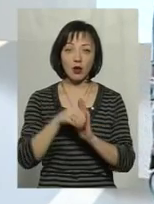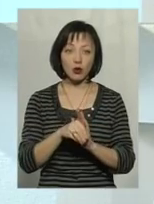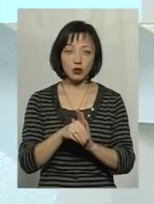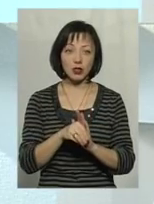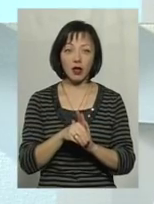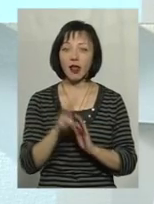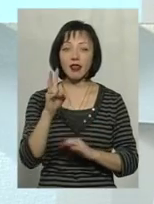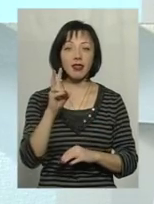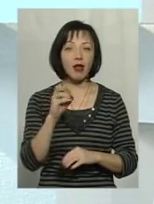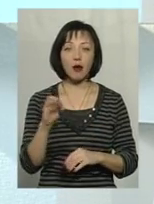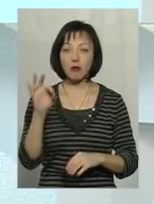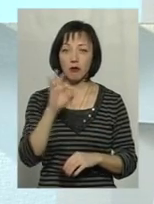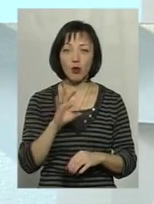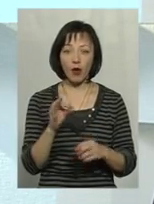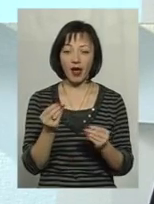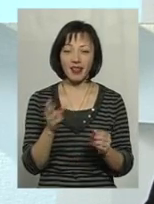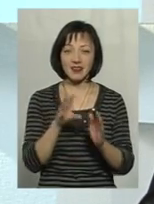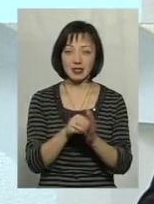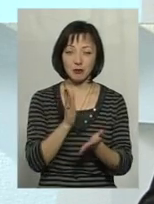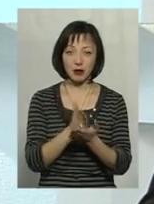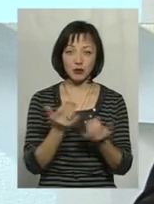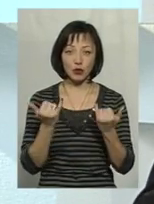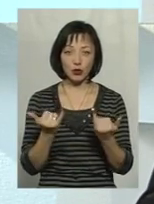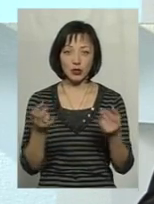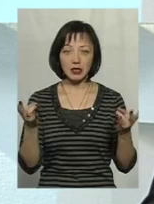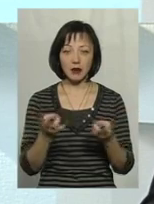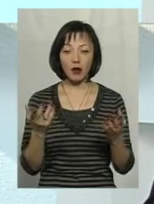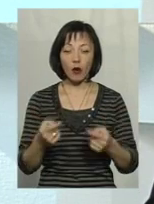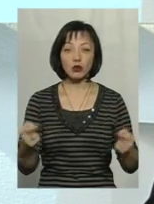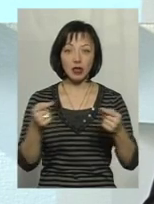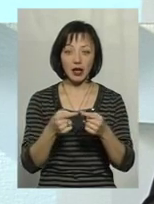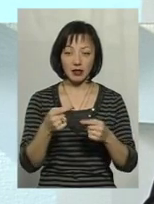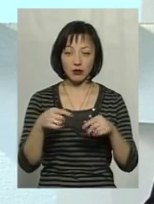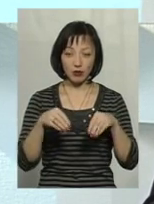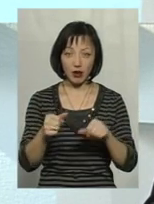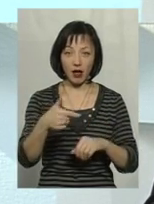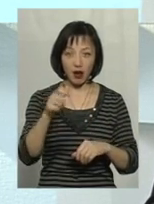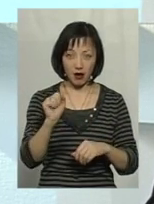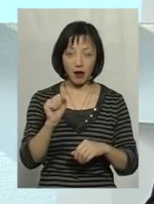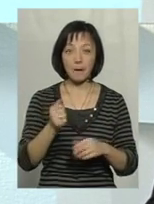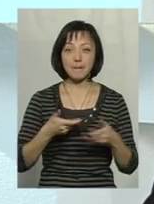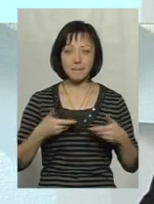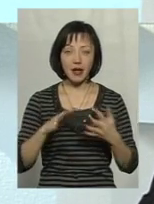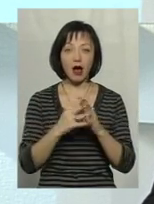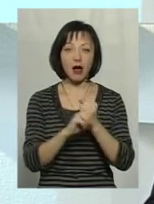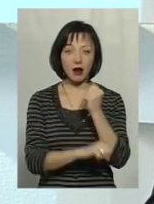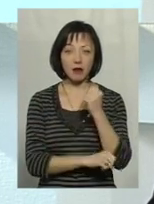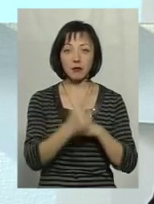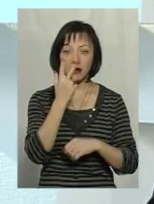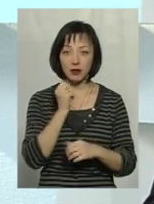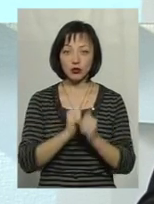мова йде не про мі інвестиції, що сьогодні треба в якийсь конкретний гектар. Ми, аграрії, привикли до